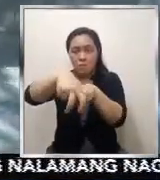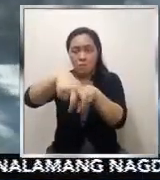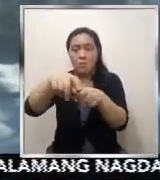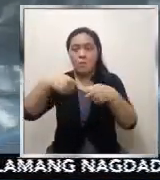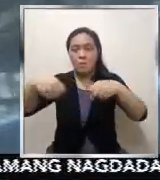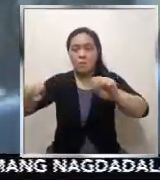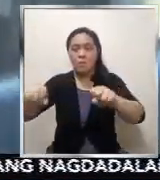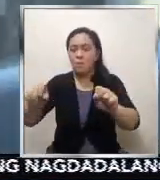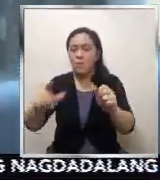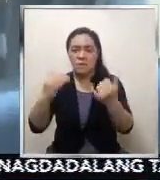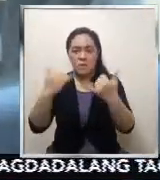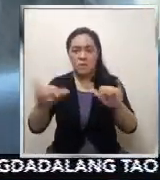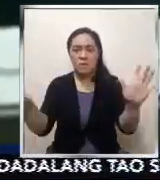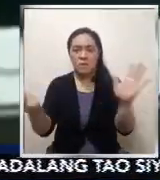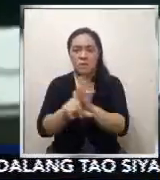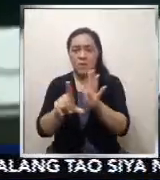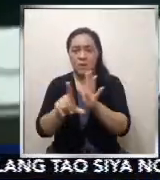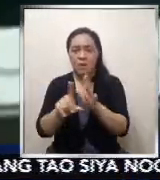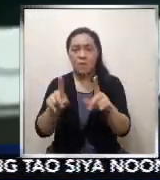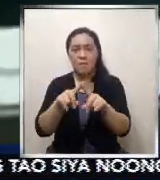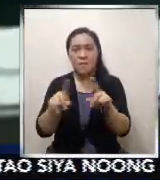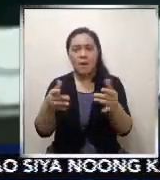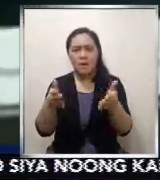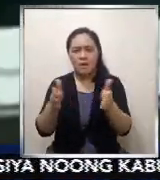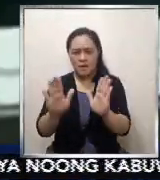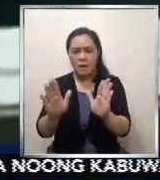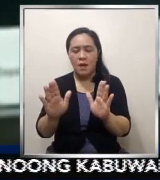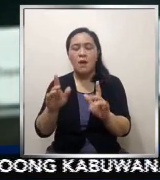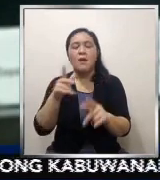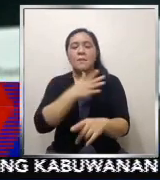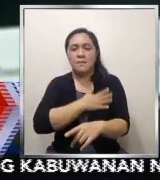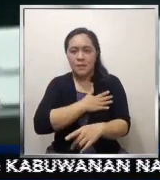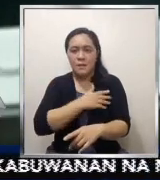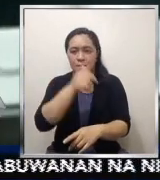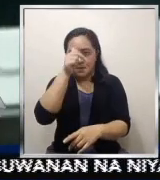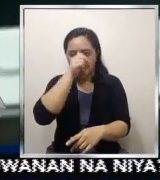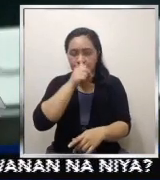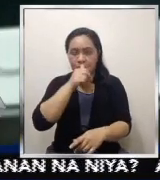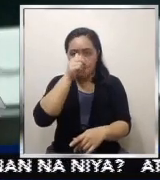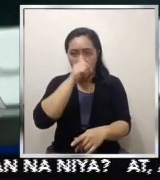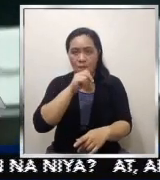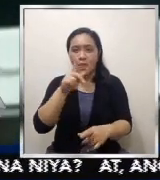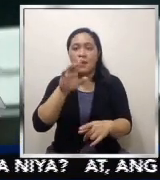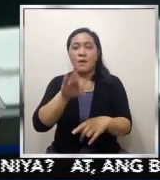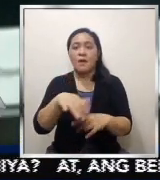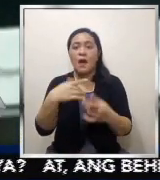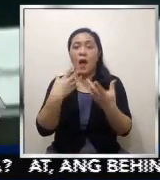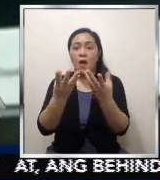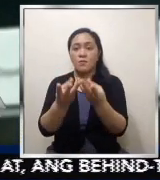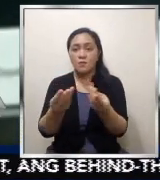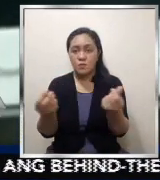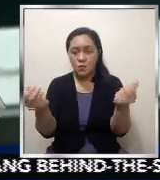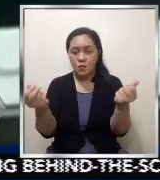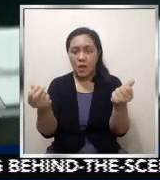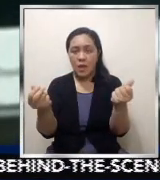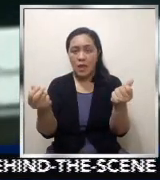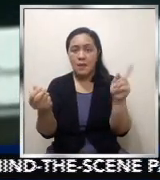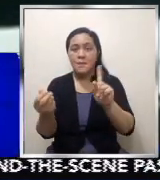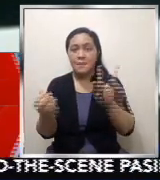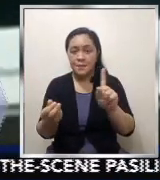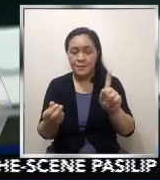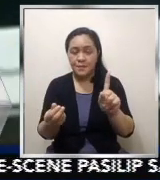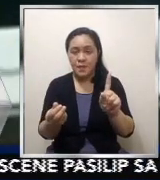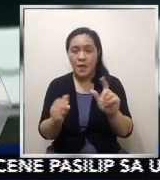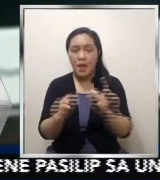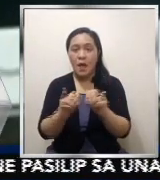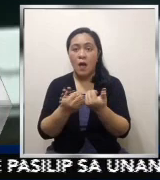Konting pasensya lang. Papano natin masasolve itong angkas dahil ang bawa ay mag